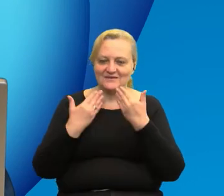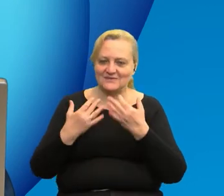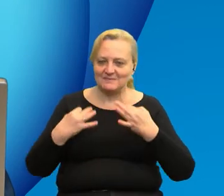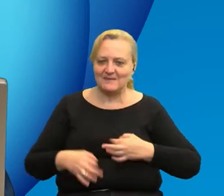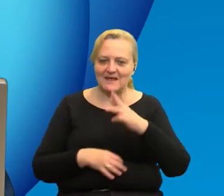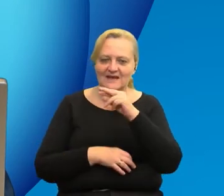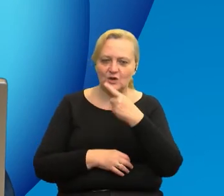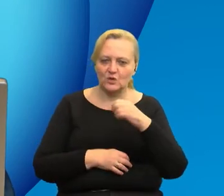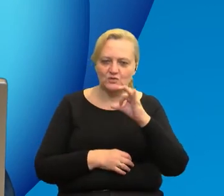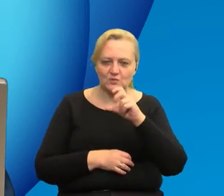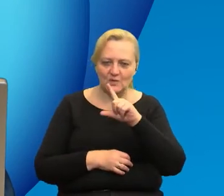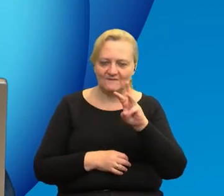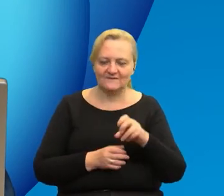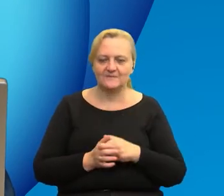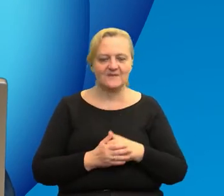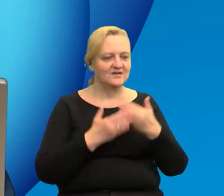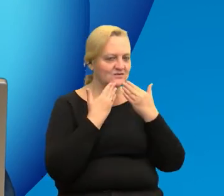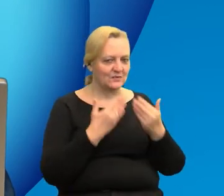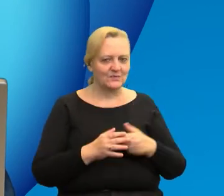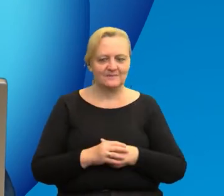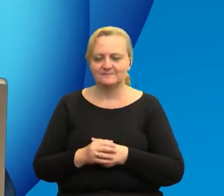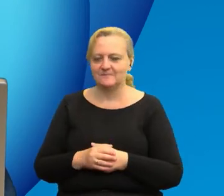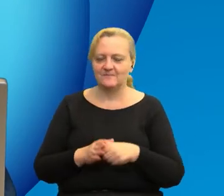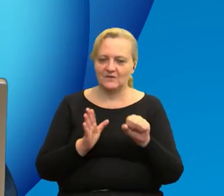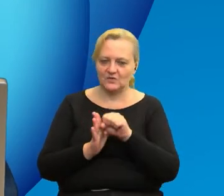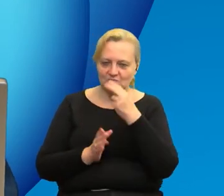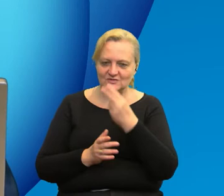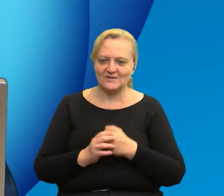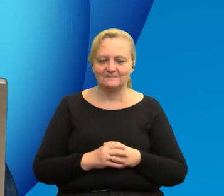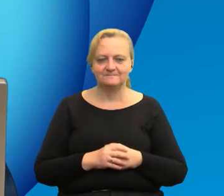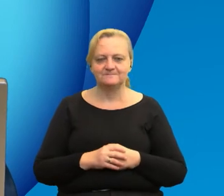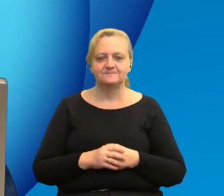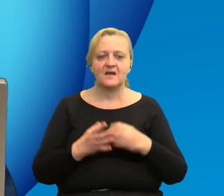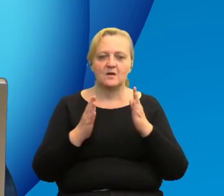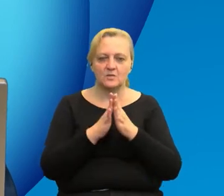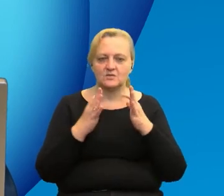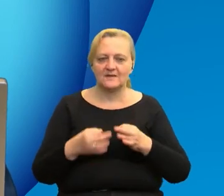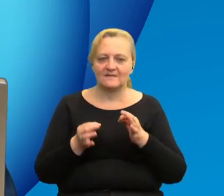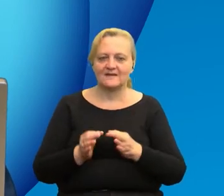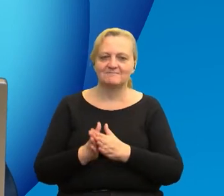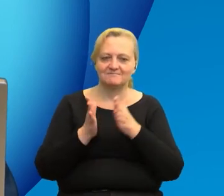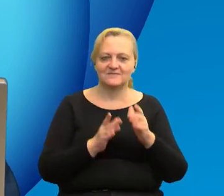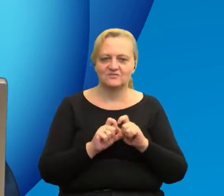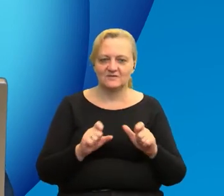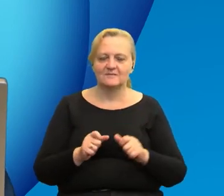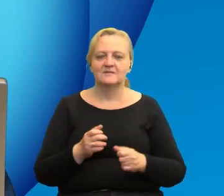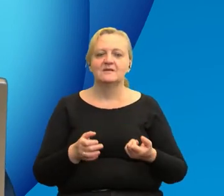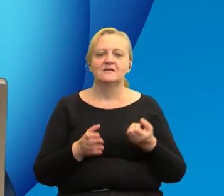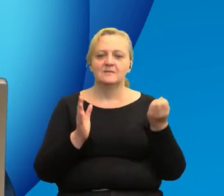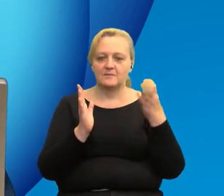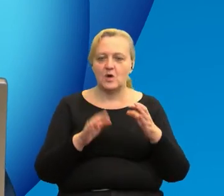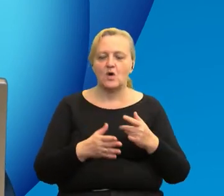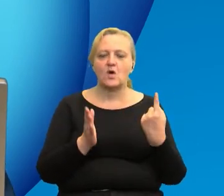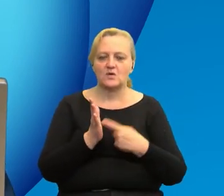Panie Radosławie. Dziękuję. I do zobaczenia. Proszę Państwa teraz już czas jakby na prezentację